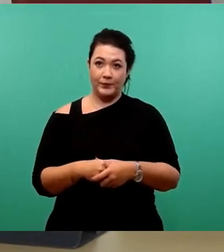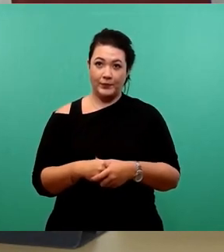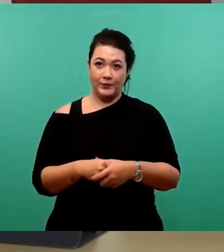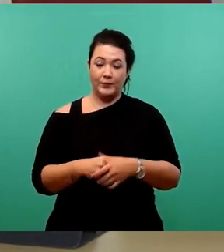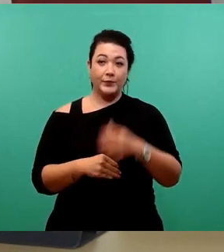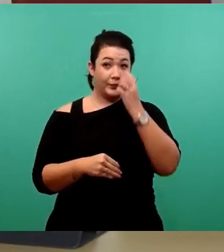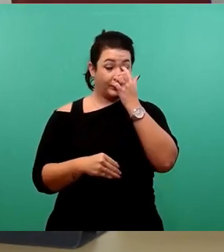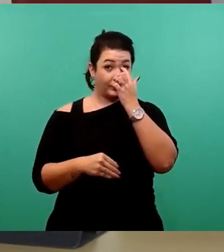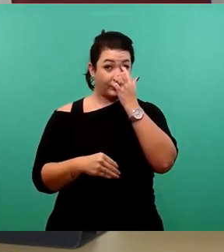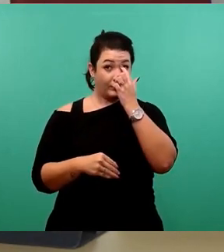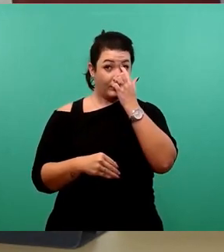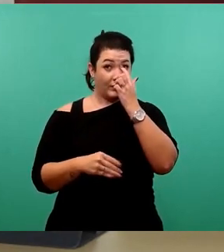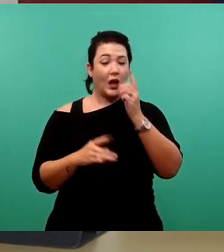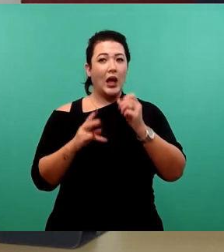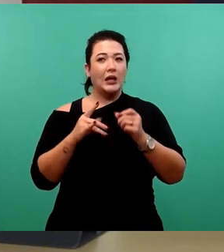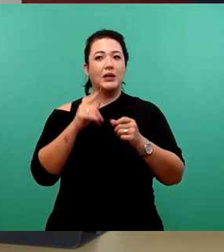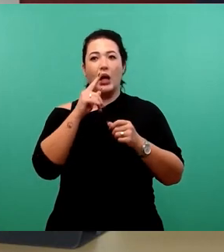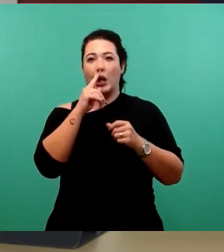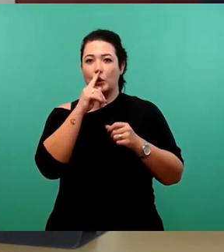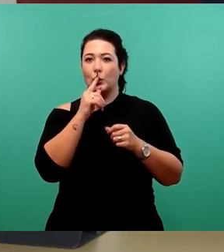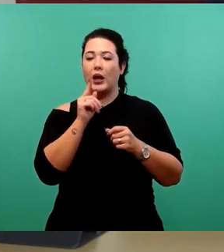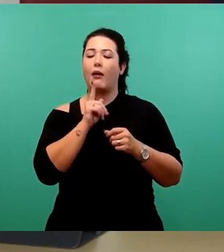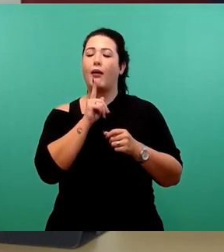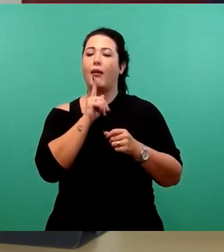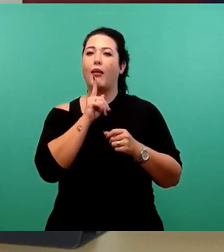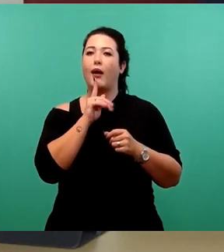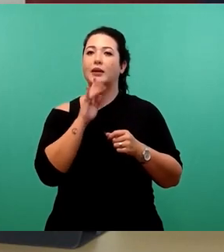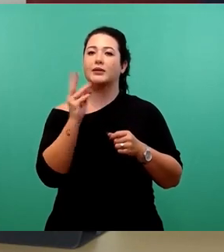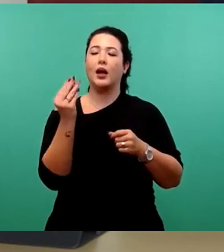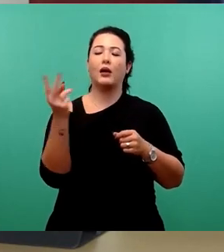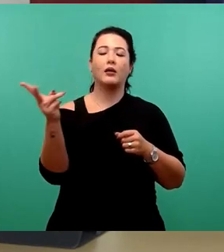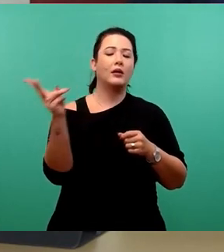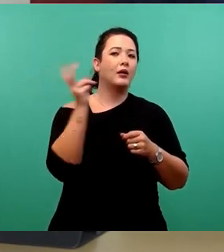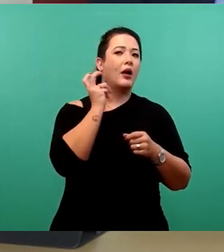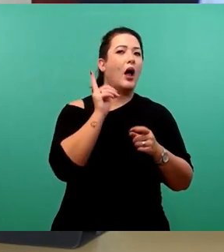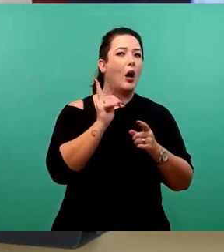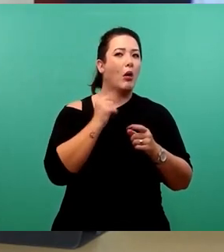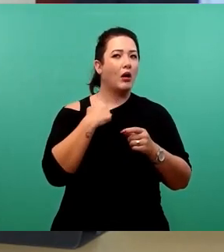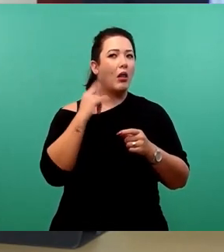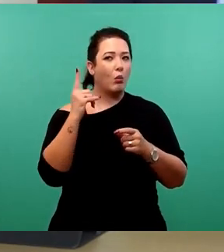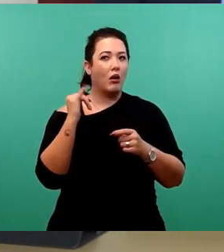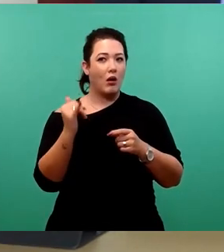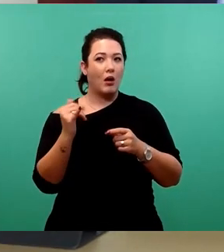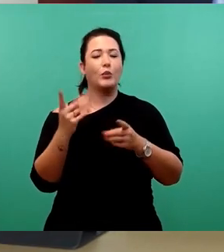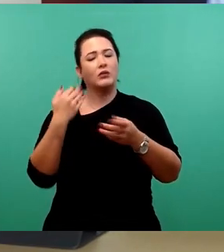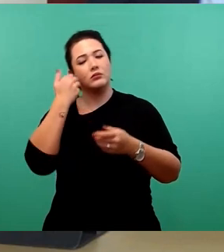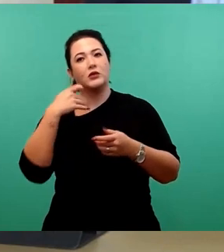Es kam zwar ganz dünn nur an, insoweit wäre es lieb. Kommen Sie einfach ans Mikrofon.